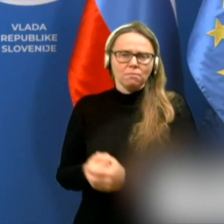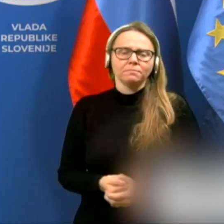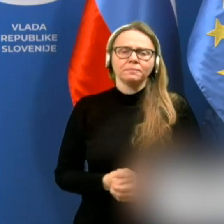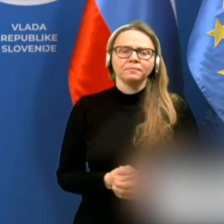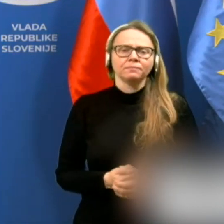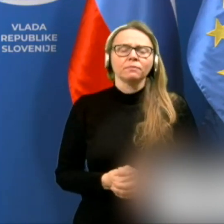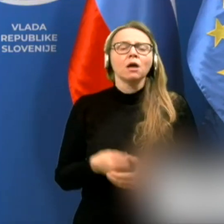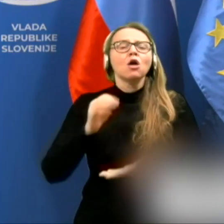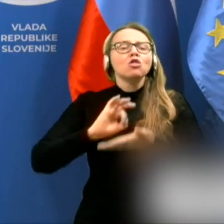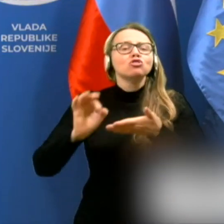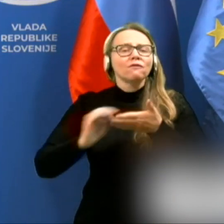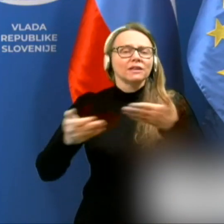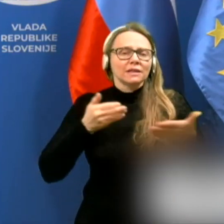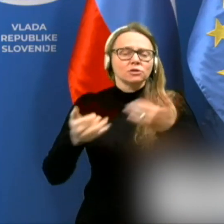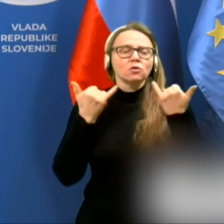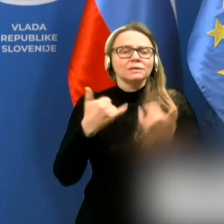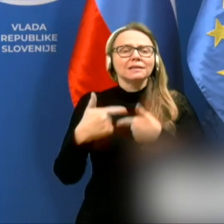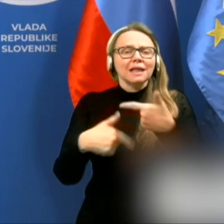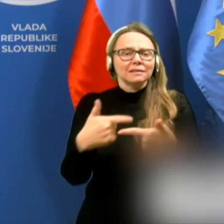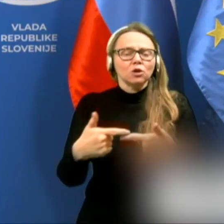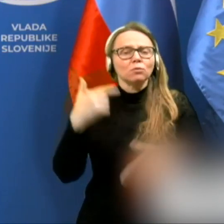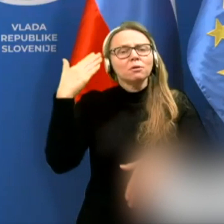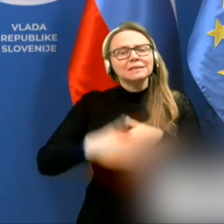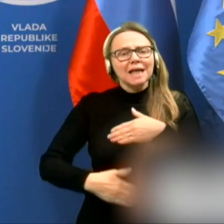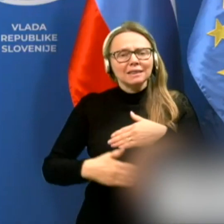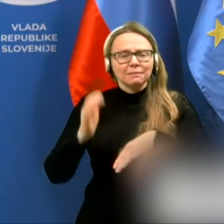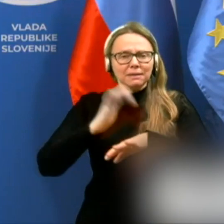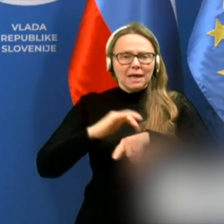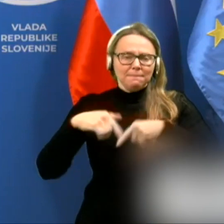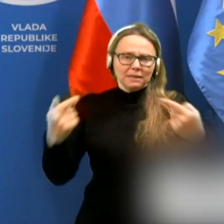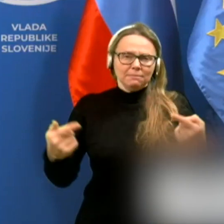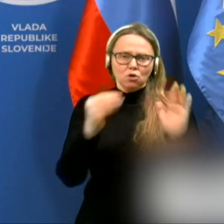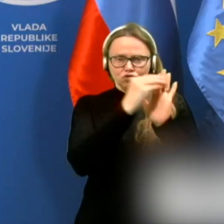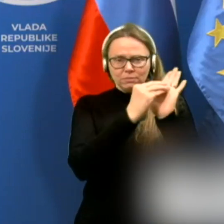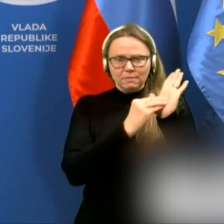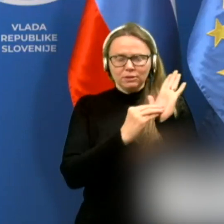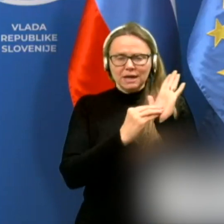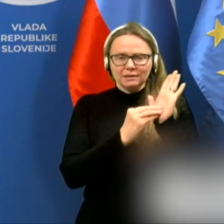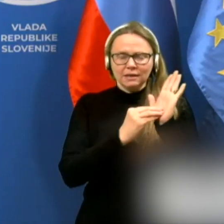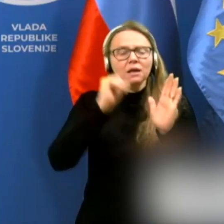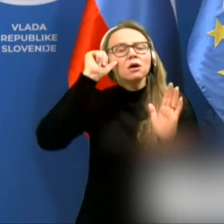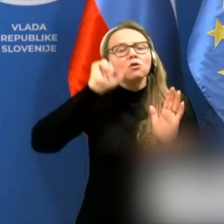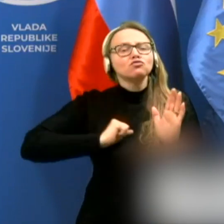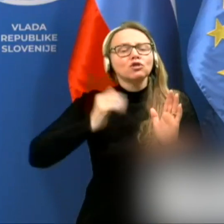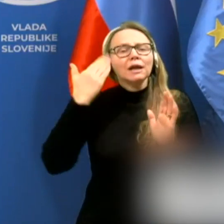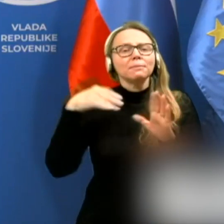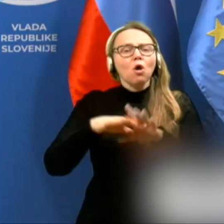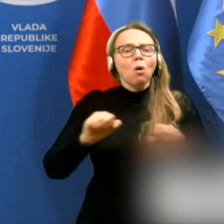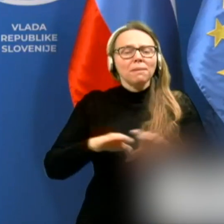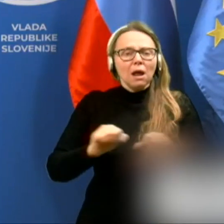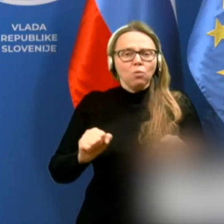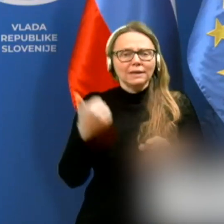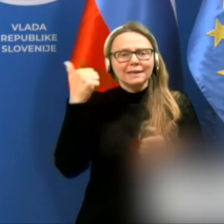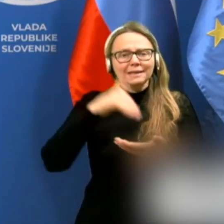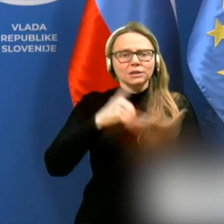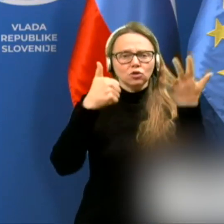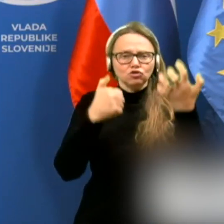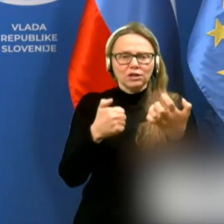Novinarsko konferenco pa zdaj nadaljujemo zadnjimi epidemiološkimi podatki. Včeraj je bilo opravljenih